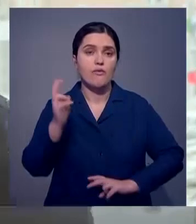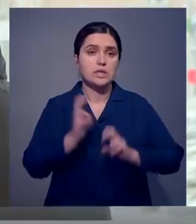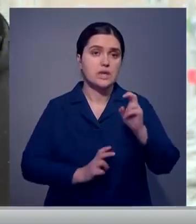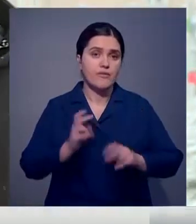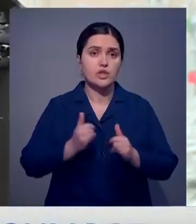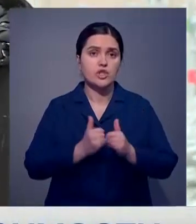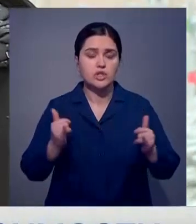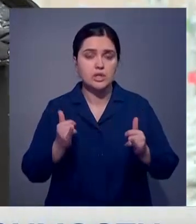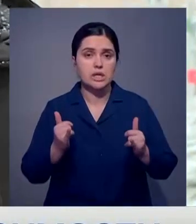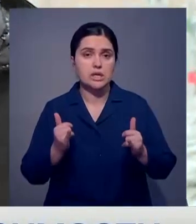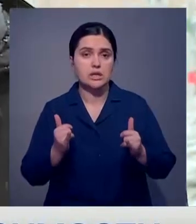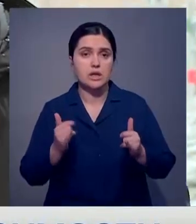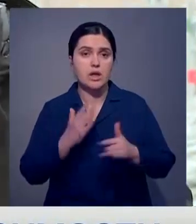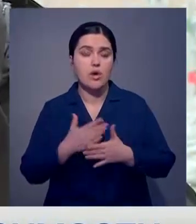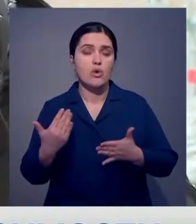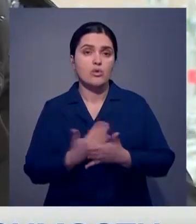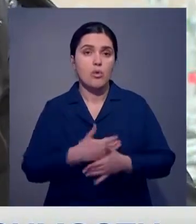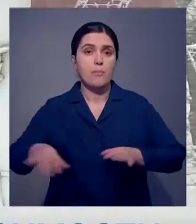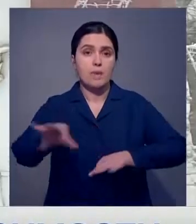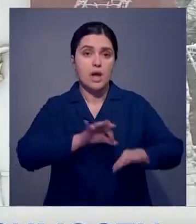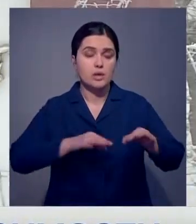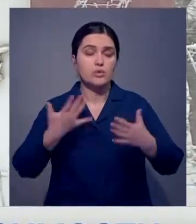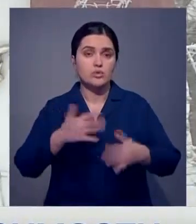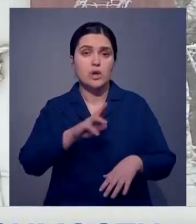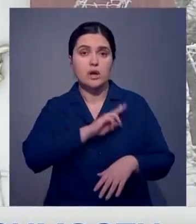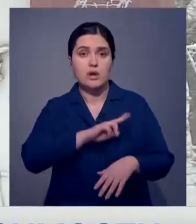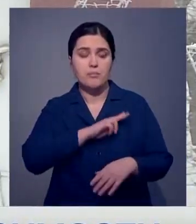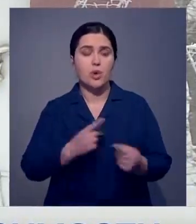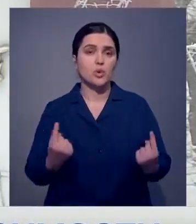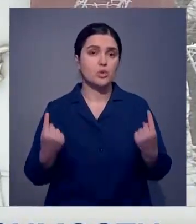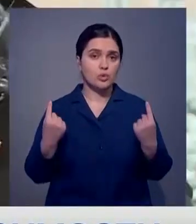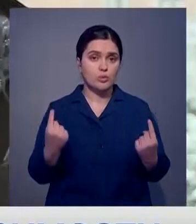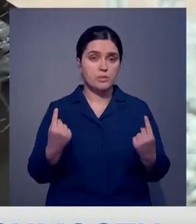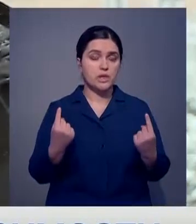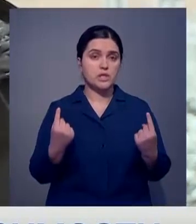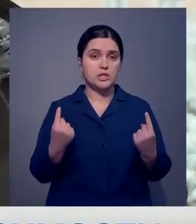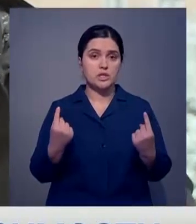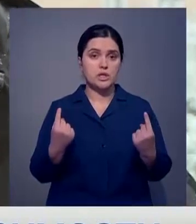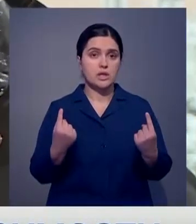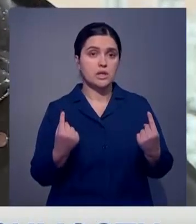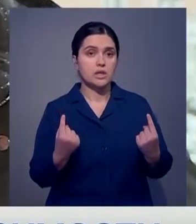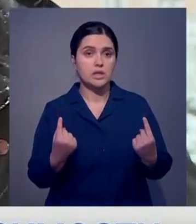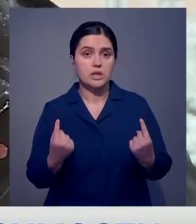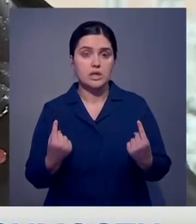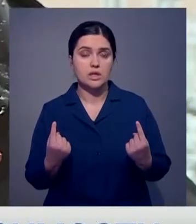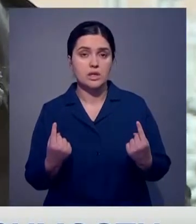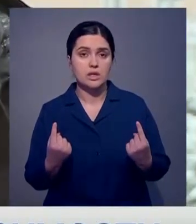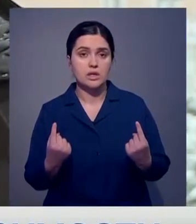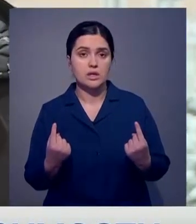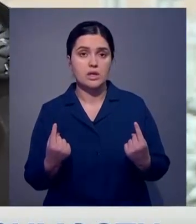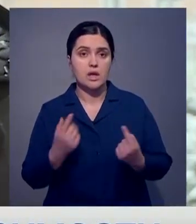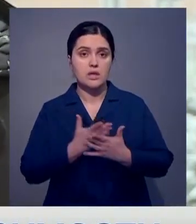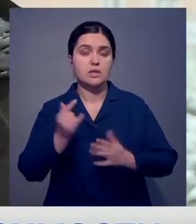мощностей, новые проекты инвесторов, которые уже работают. Один из самых крупнейших объектов, это, наверное, ферросилипсий завод, да,